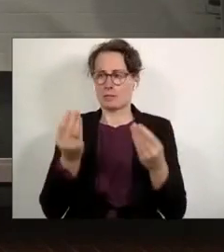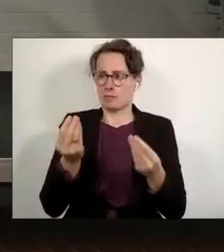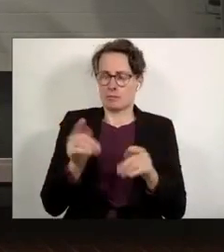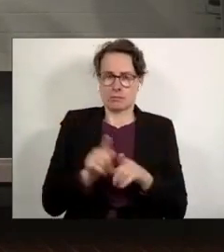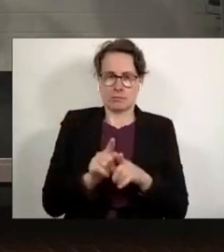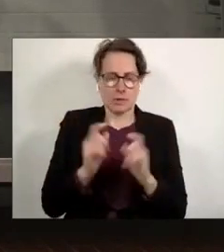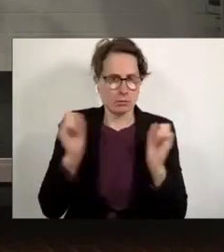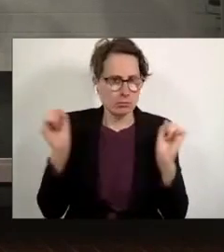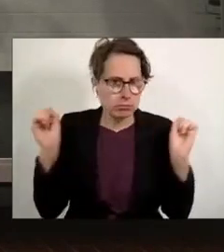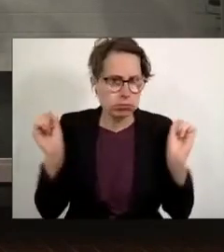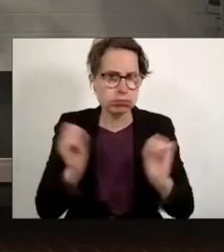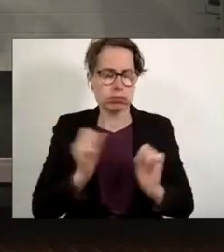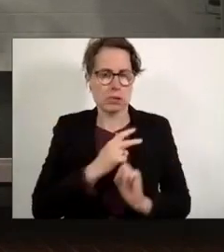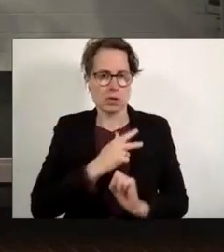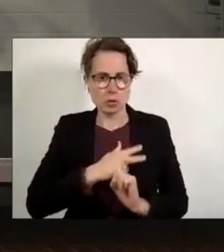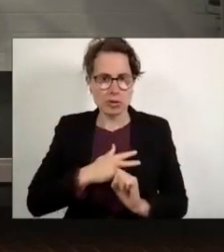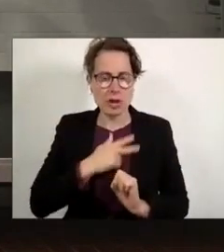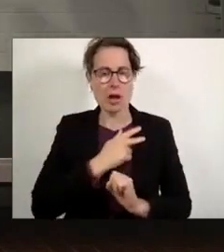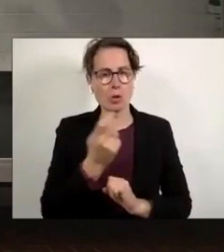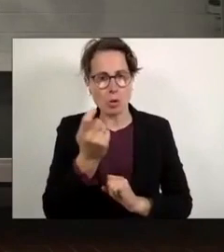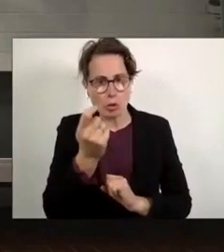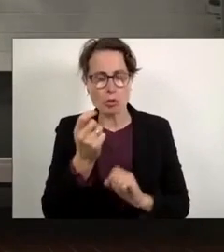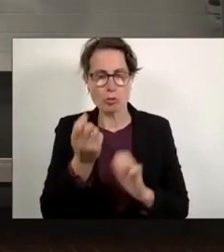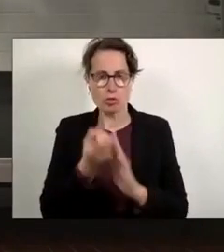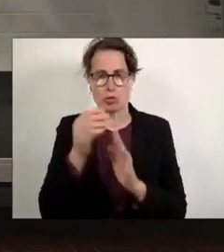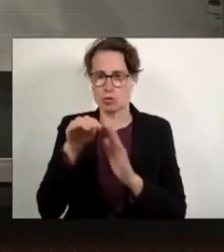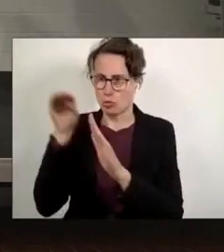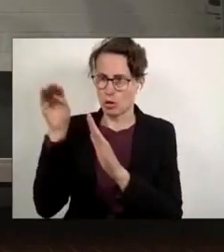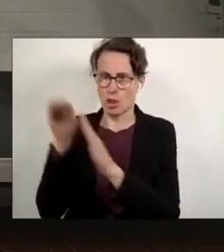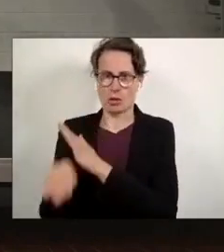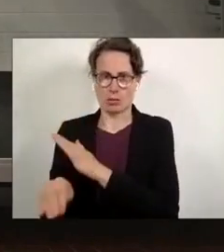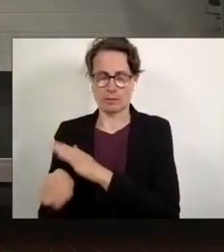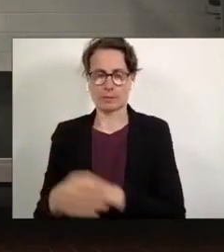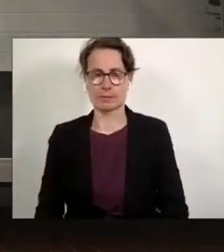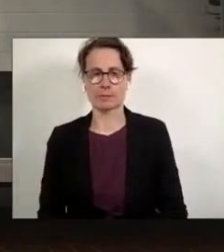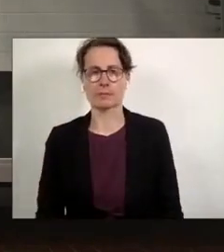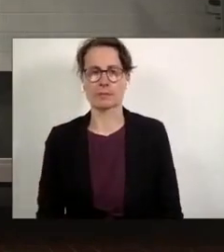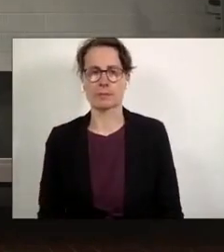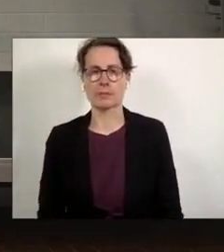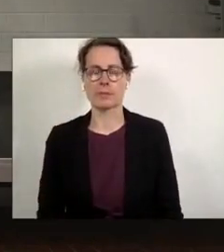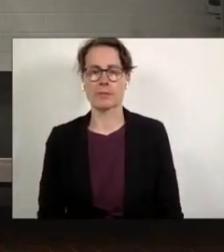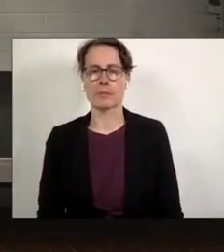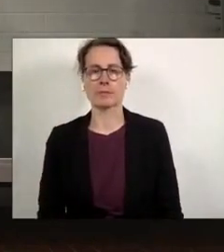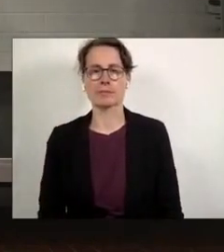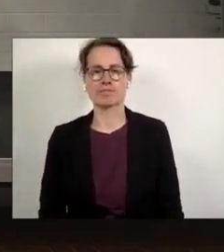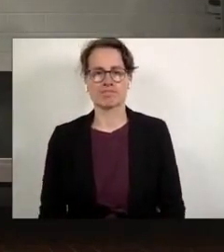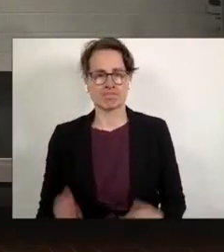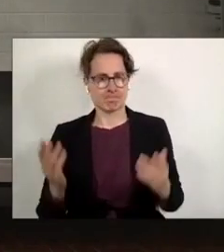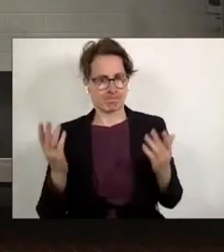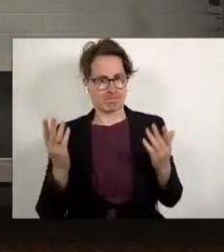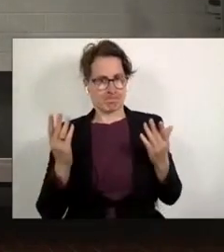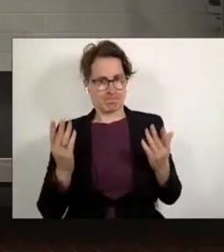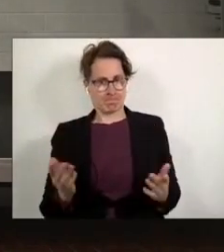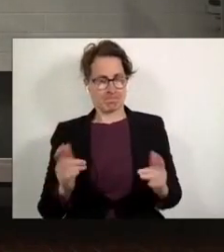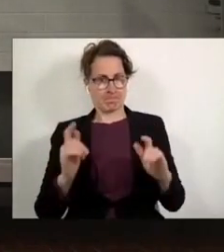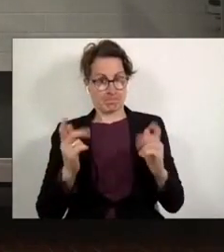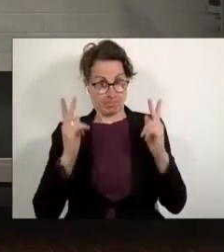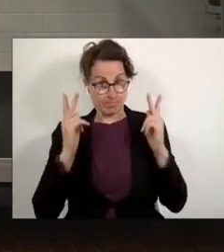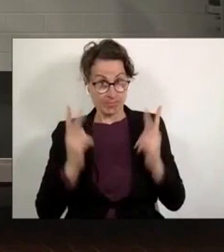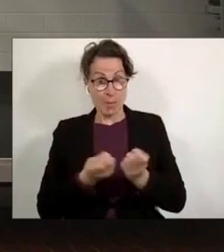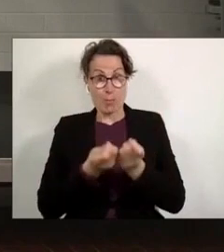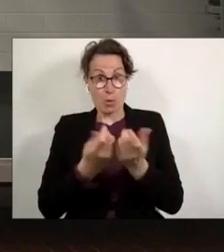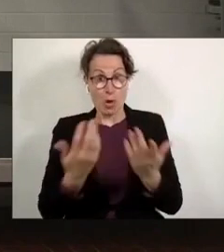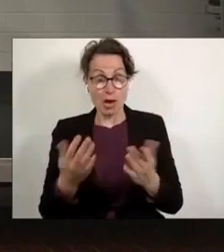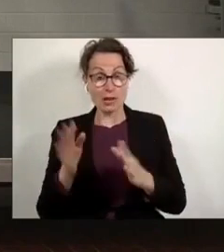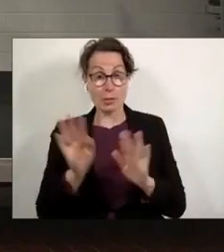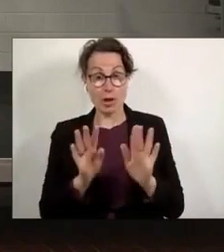sozialen, ökonomischen und kulturellen Abstiegs erinnern. Bleibt diese Gesellschaft eine plurale Demokratie oder wird